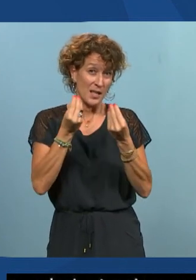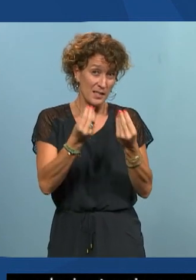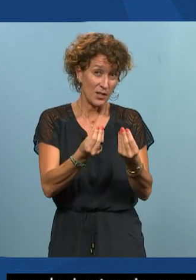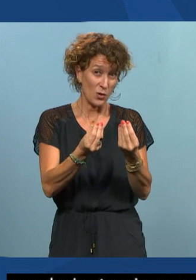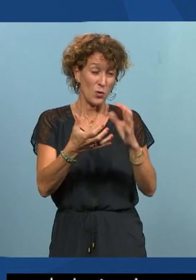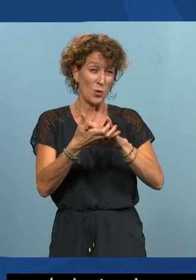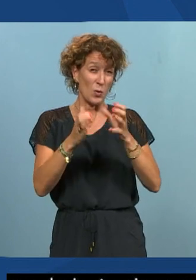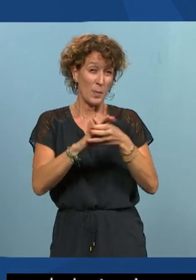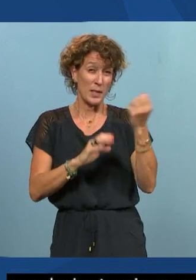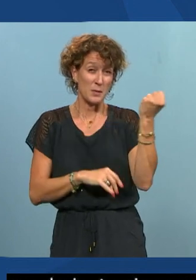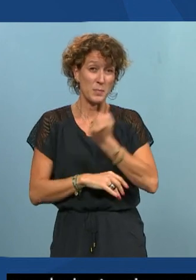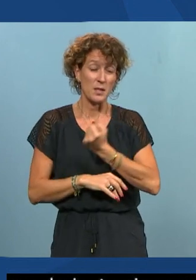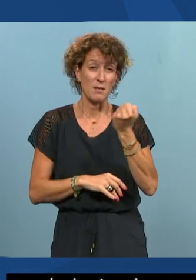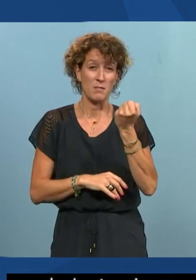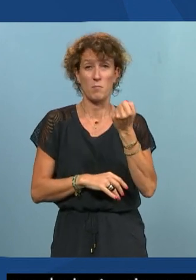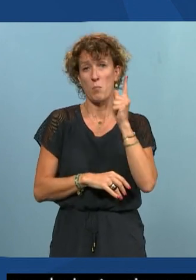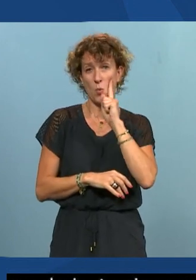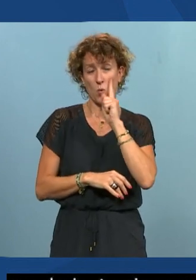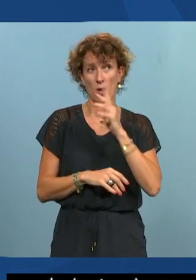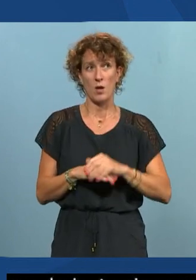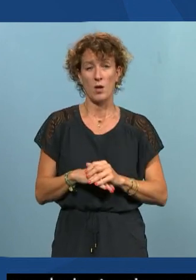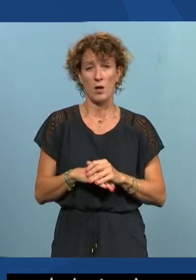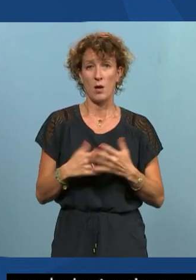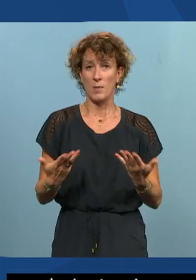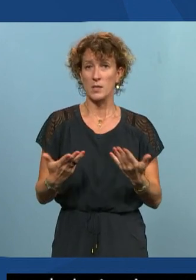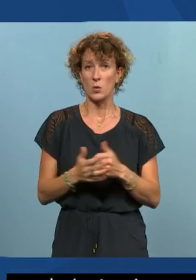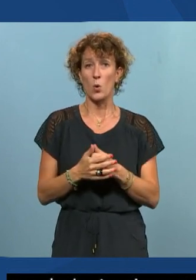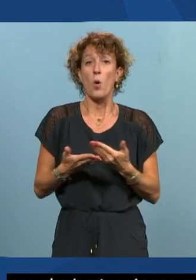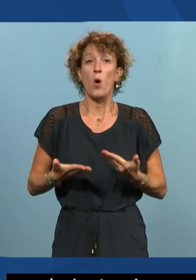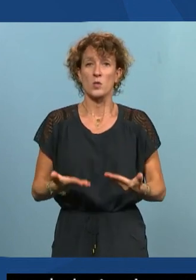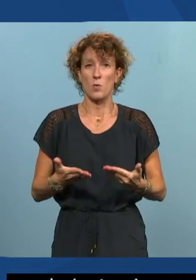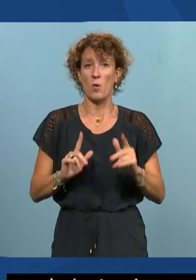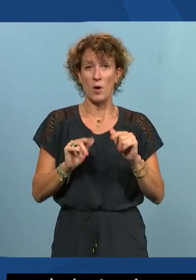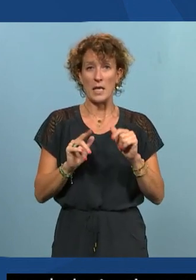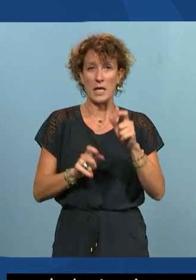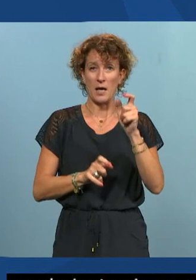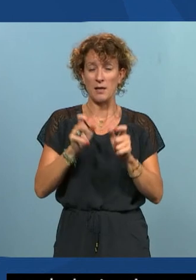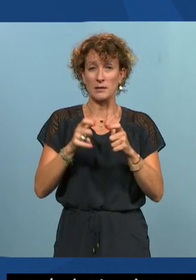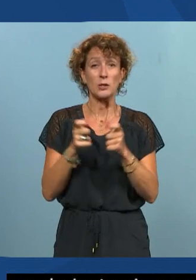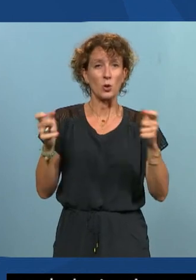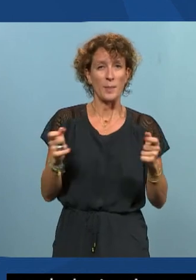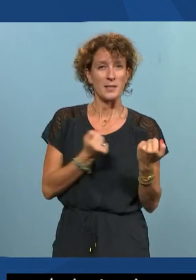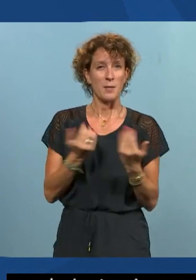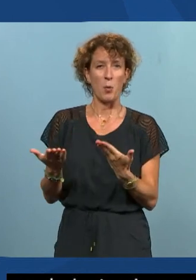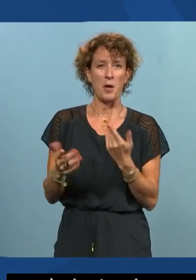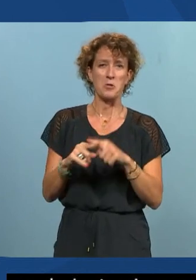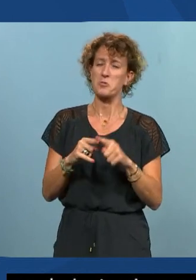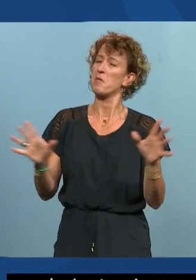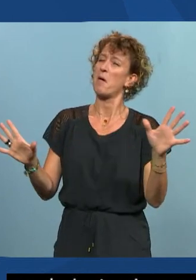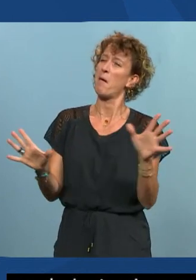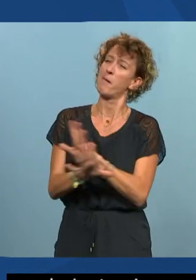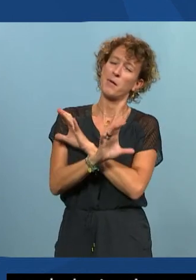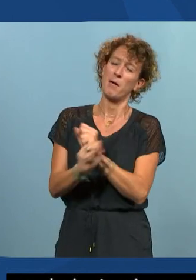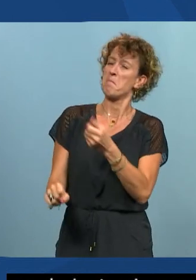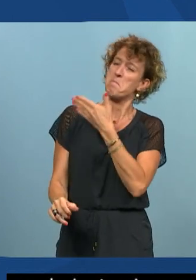parce qu'en fait il y a des prestataires en fait en ce moment qui promettent des choses merveilleuses avec ces